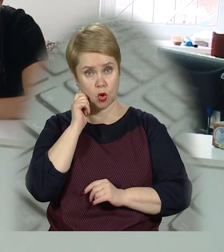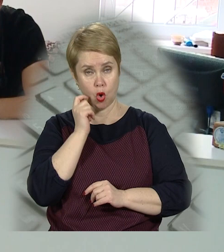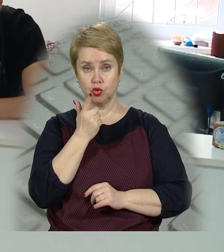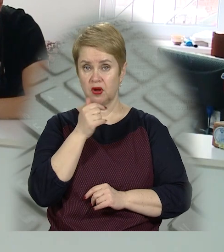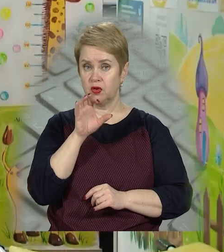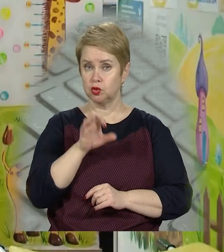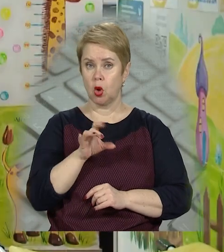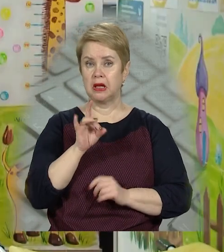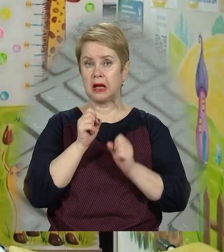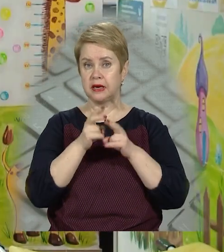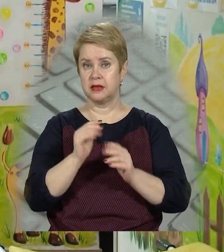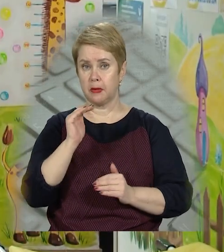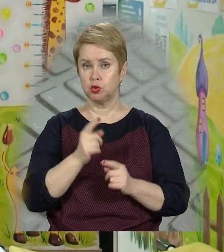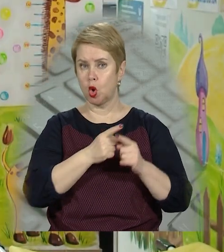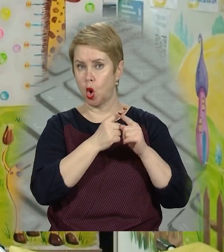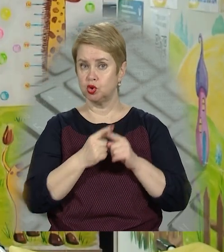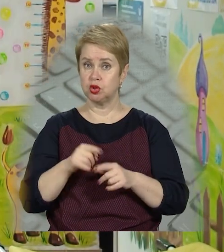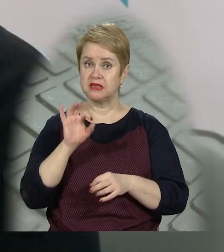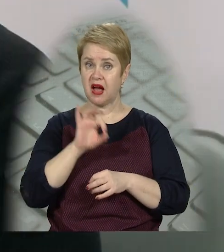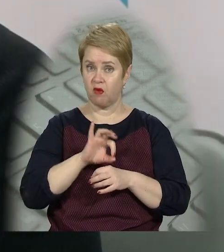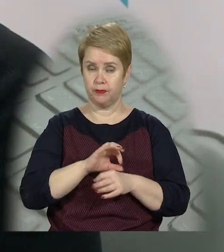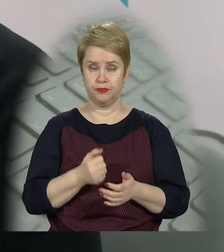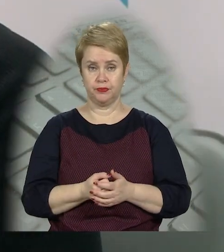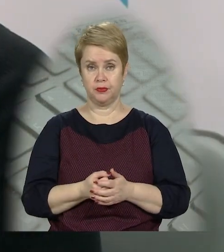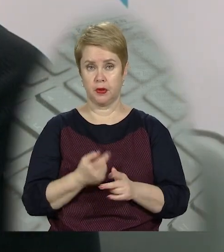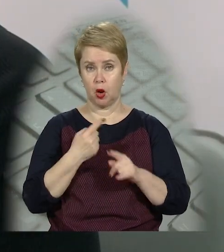У червоній зоні ризику малеча з хронічними захворюваннями.